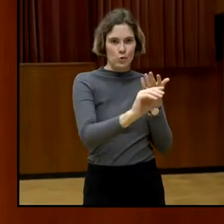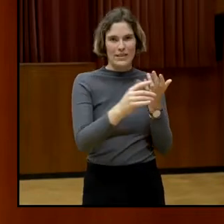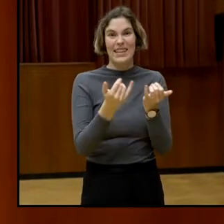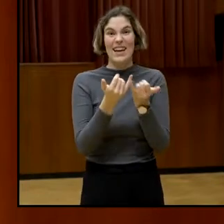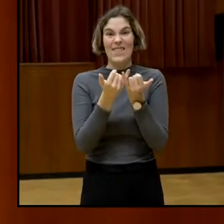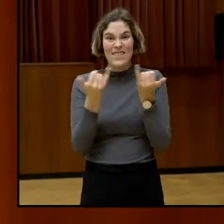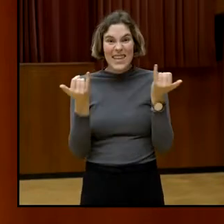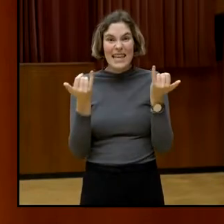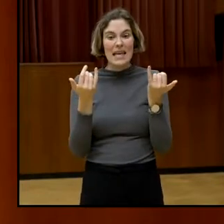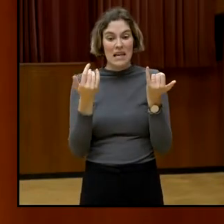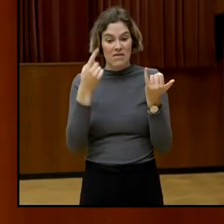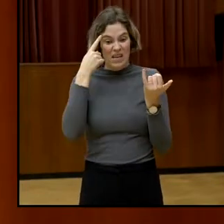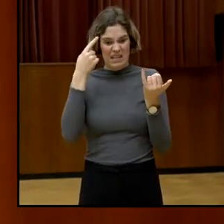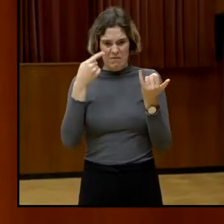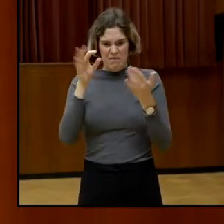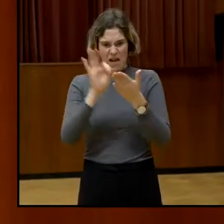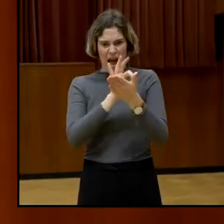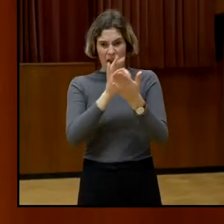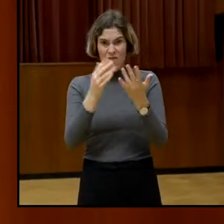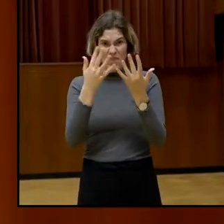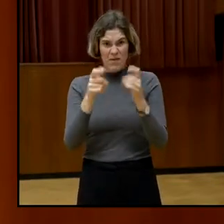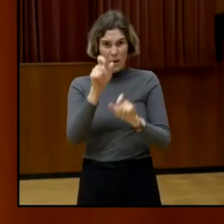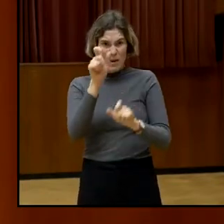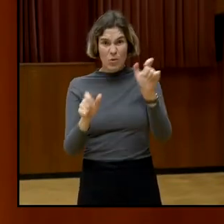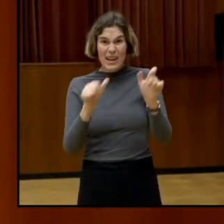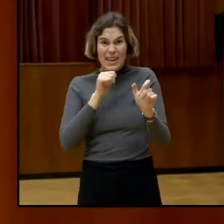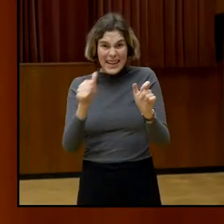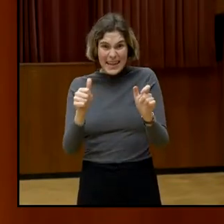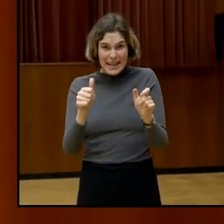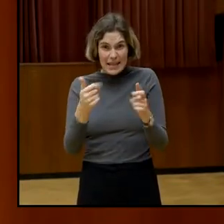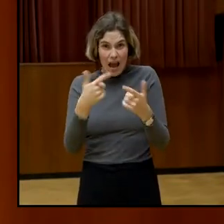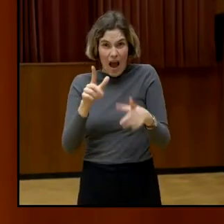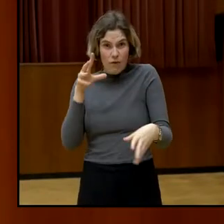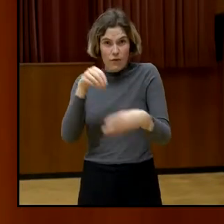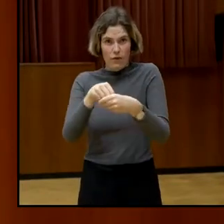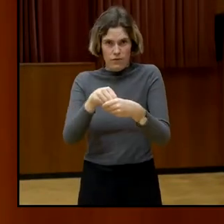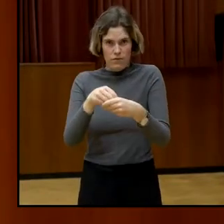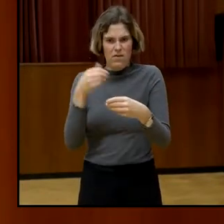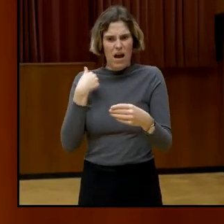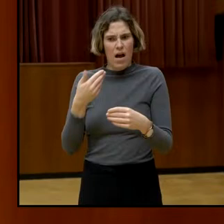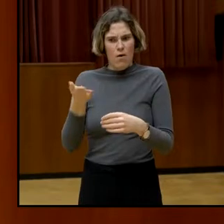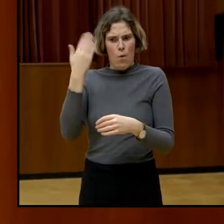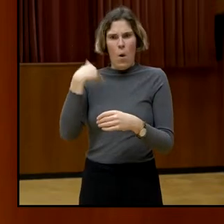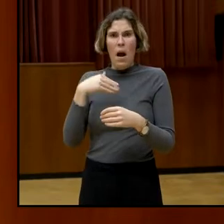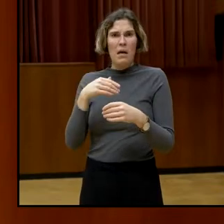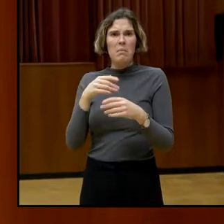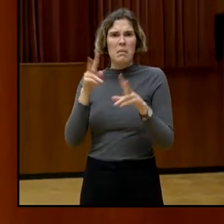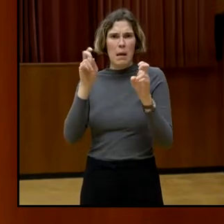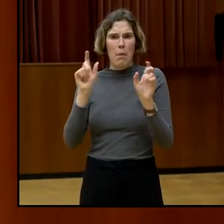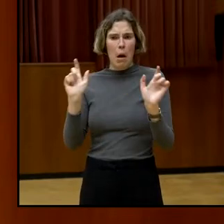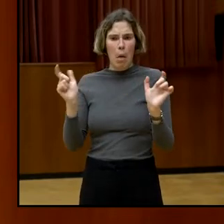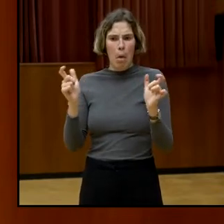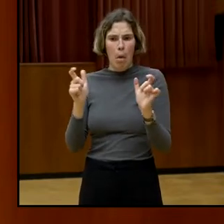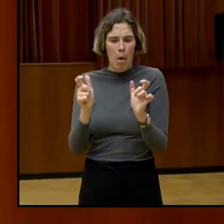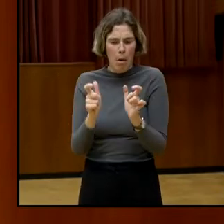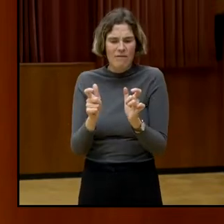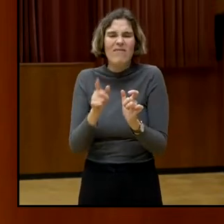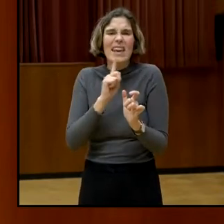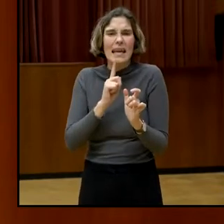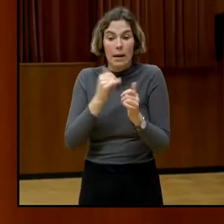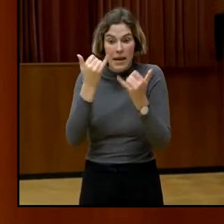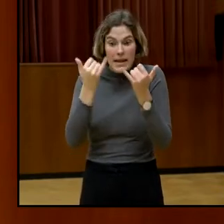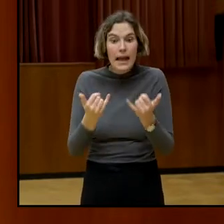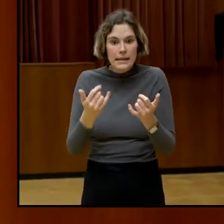es war damals, war das noch sehr wenig Thema und inzwischen ist das einfach, ist das völlig anders. Also es ist